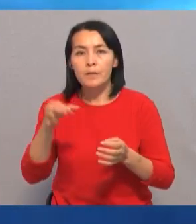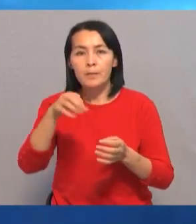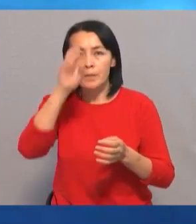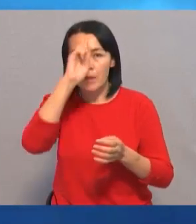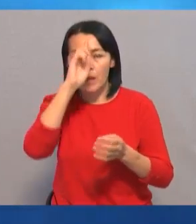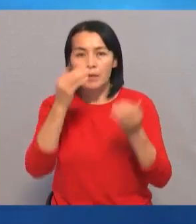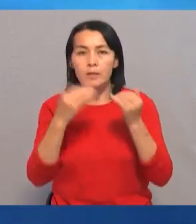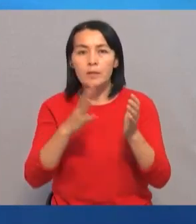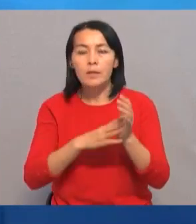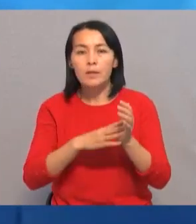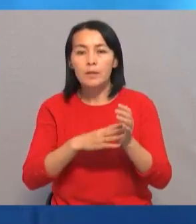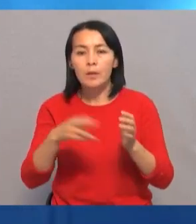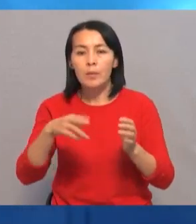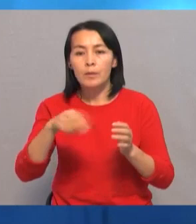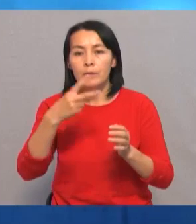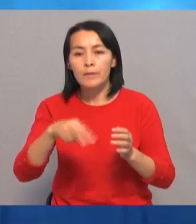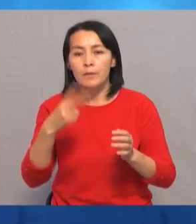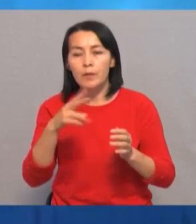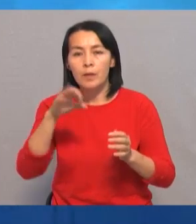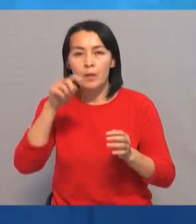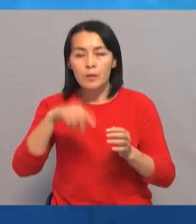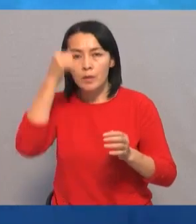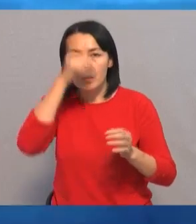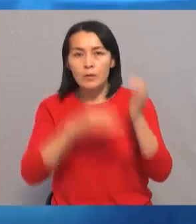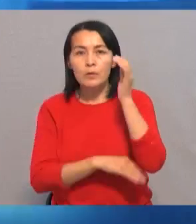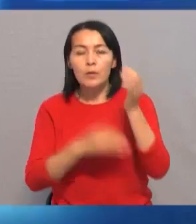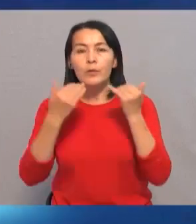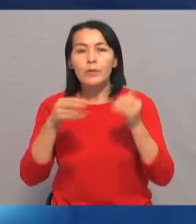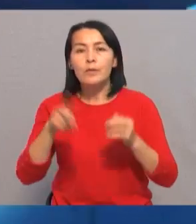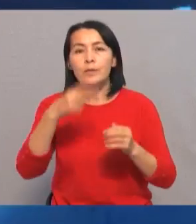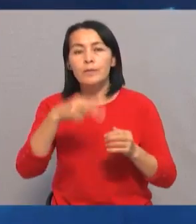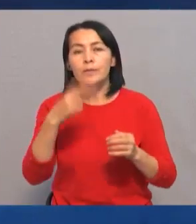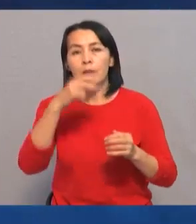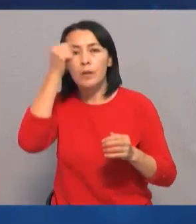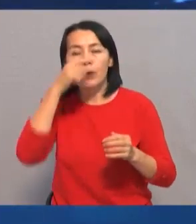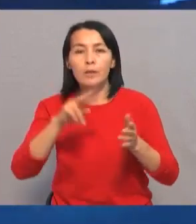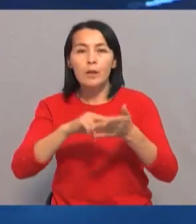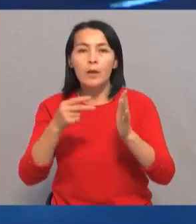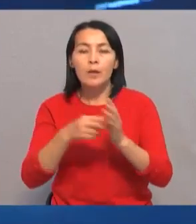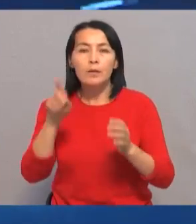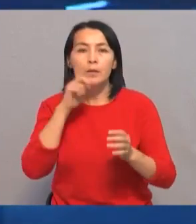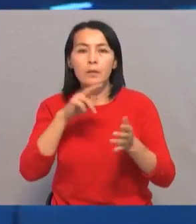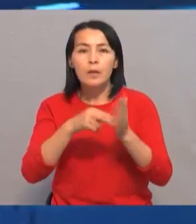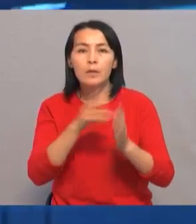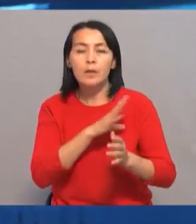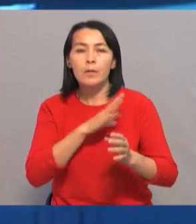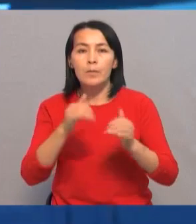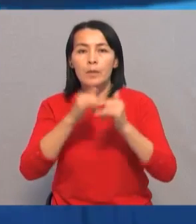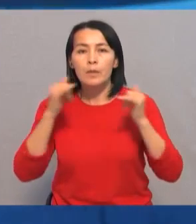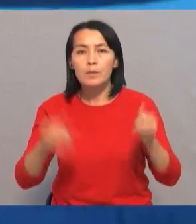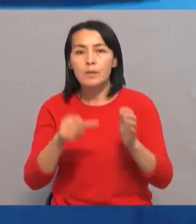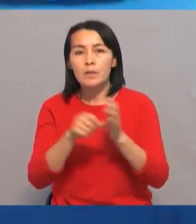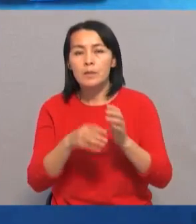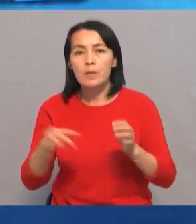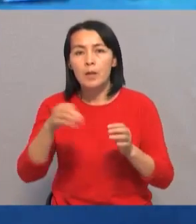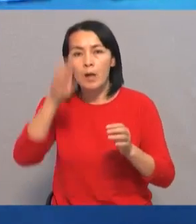страны с 9 по 22 октября текущего года. В 2022 году пилотный проект ЖАЗ-проект был реализован в 6 регионах